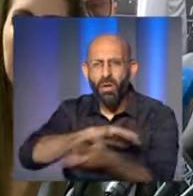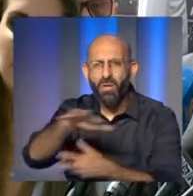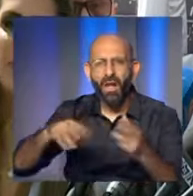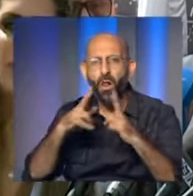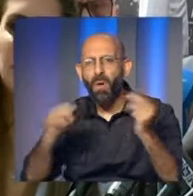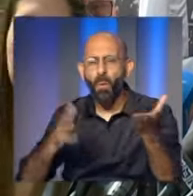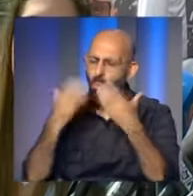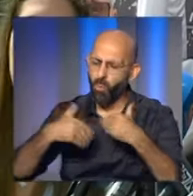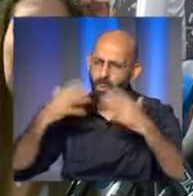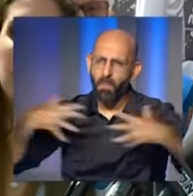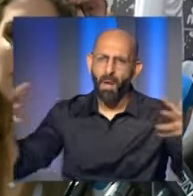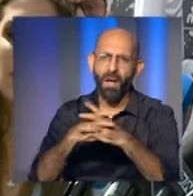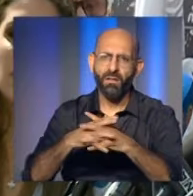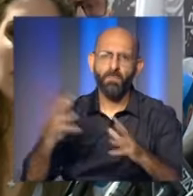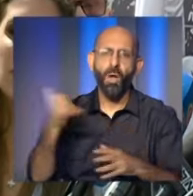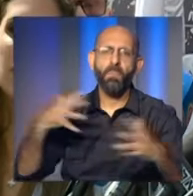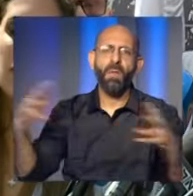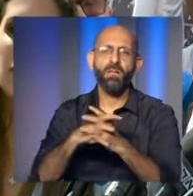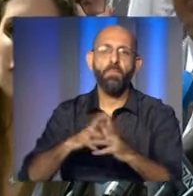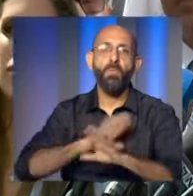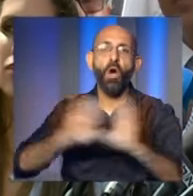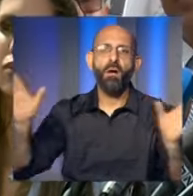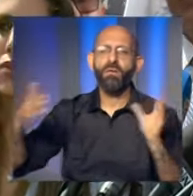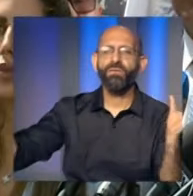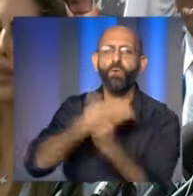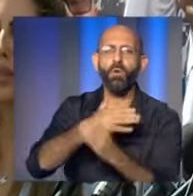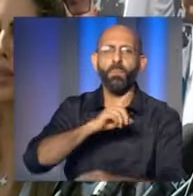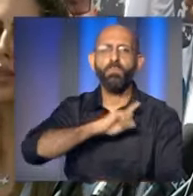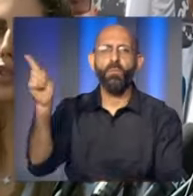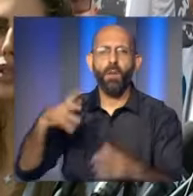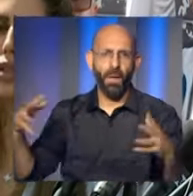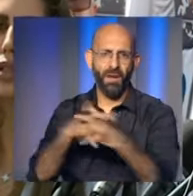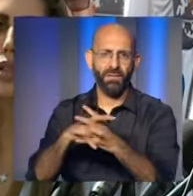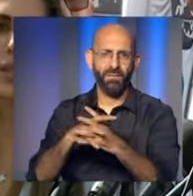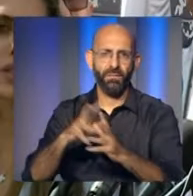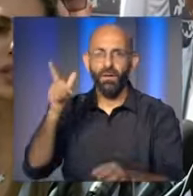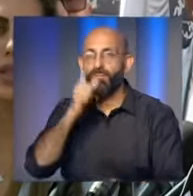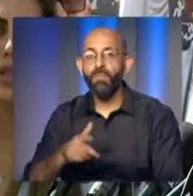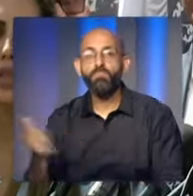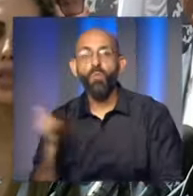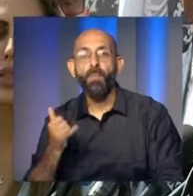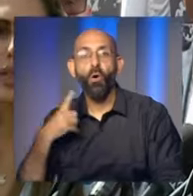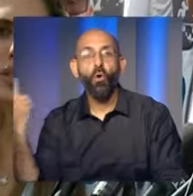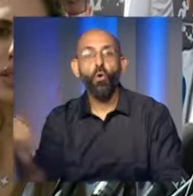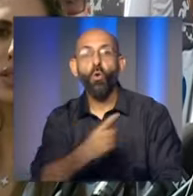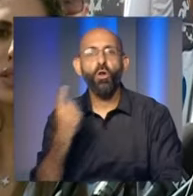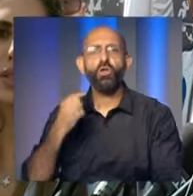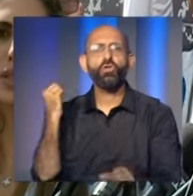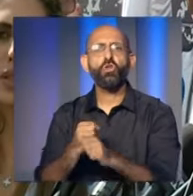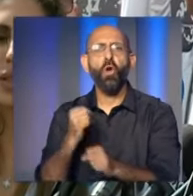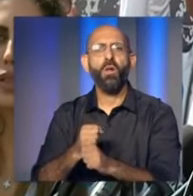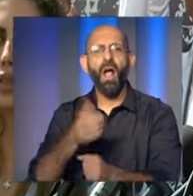جنوب لبنان ولا كل لبنان ولا أعتقد أن أي تمايز داخلي أي خلاف أي